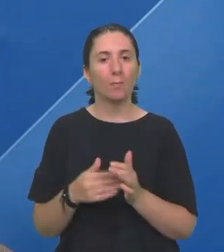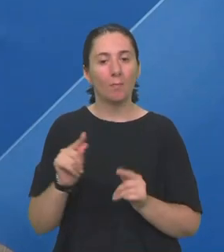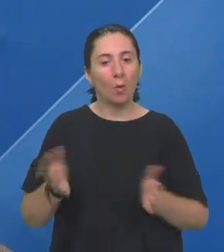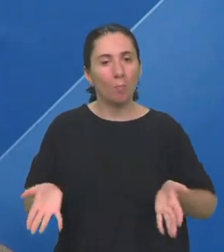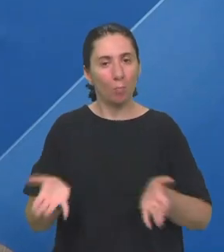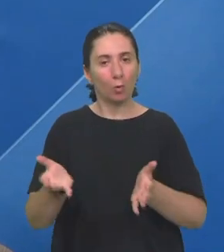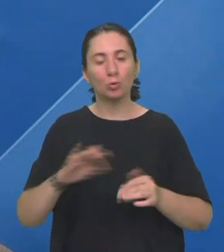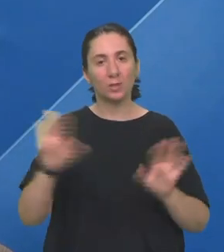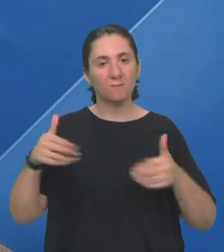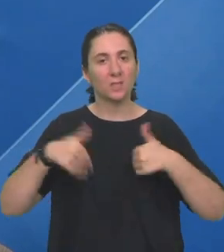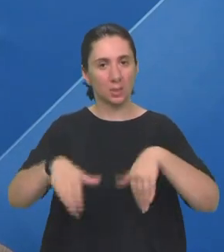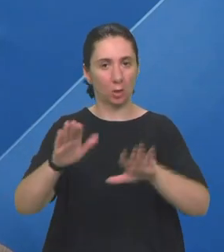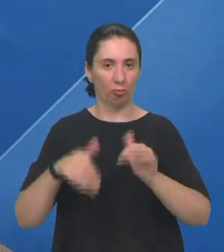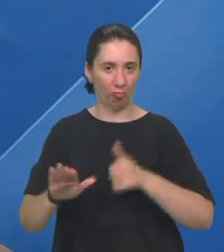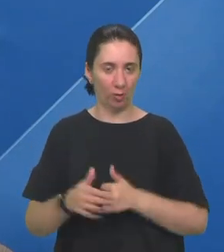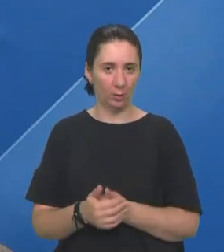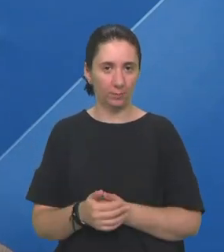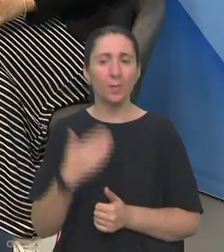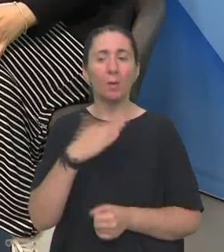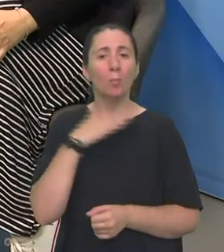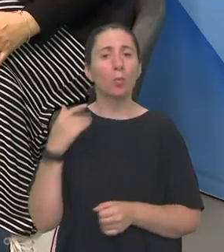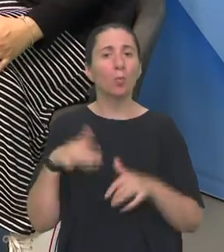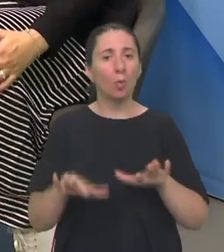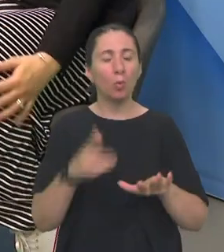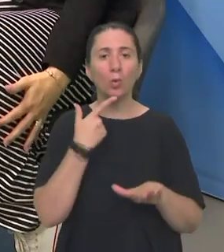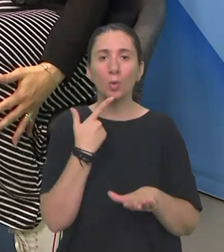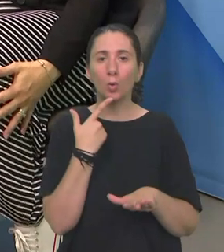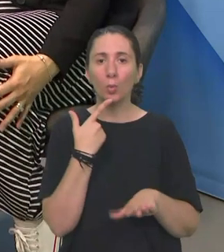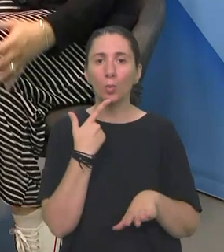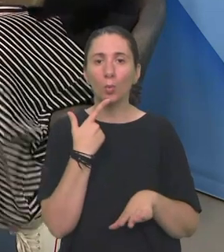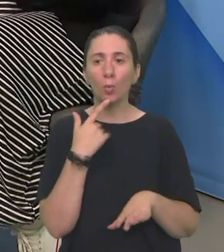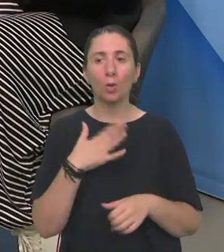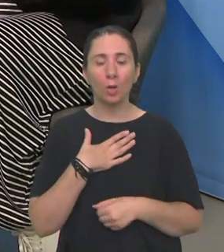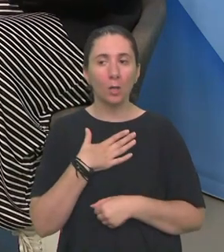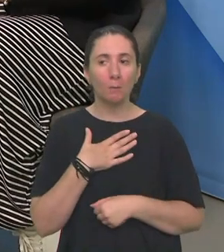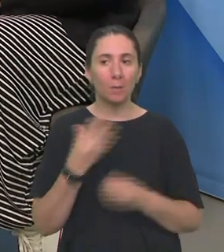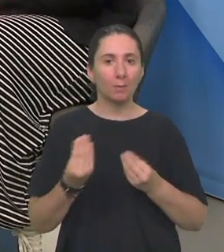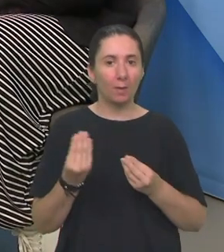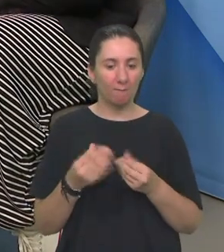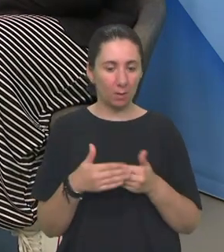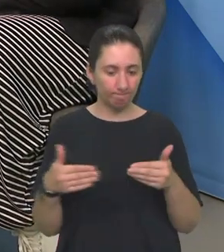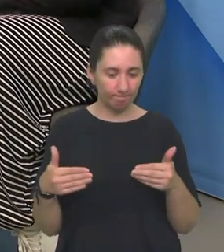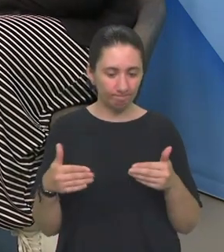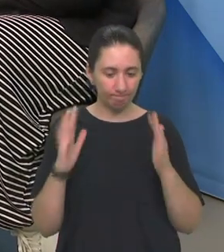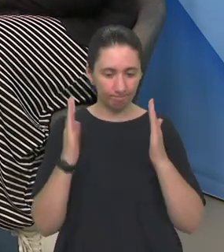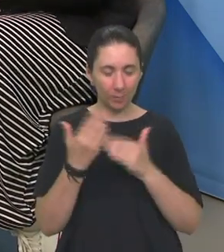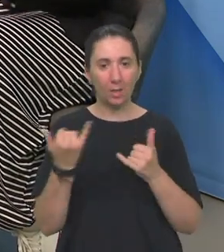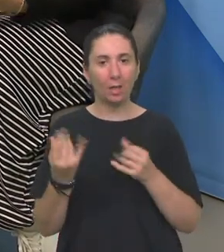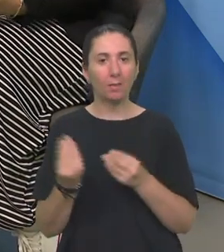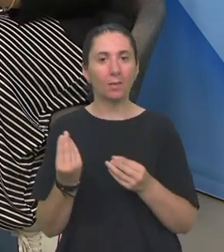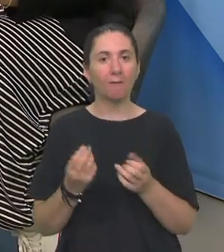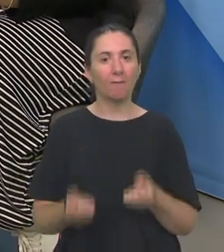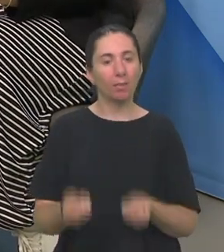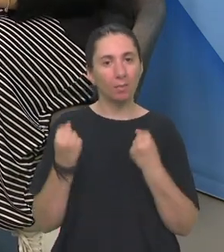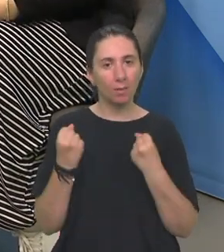poguraju i da izađu van Da ima puno ljudi koji Imaju određena ograničenja Ili koji imaju poteškoće A